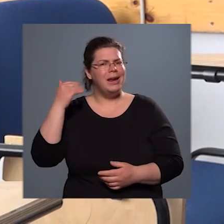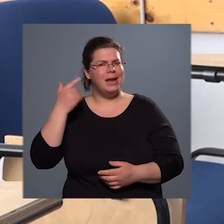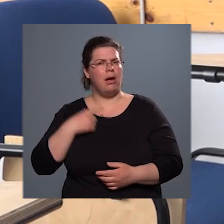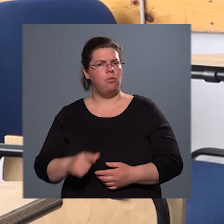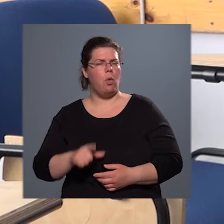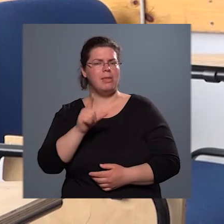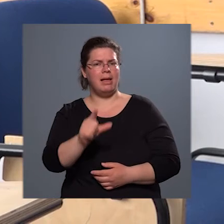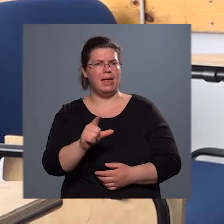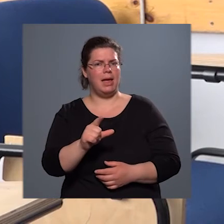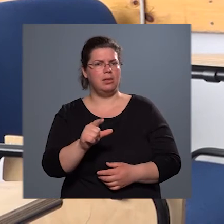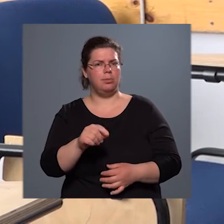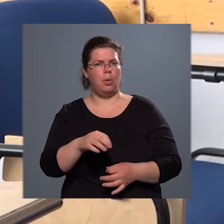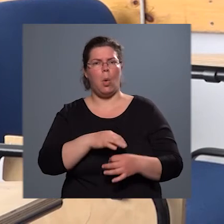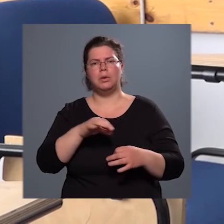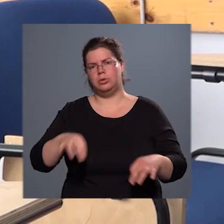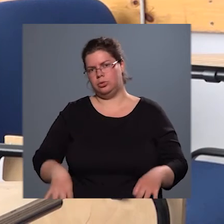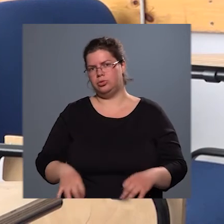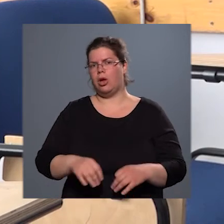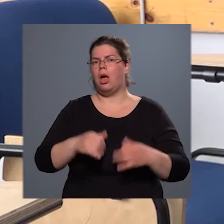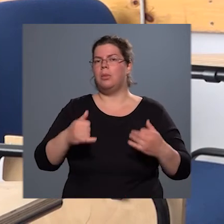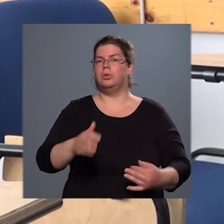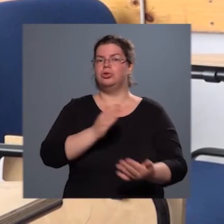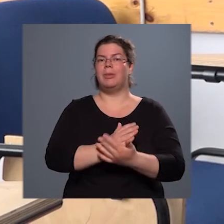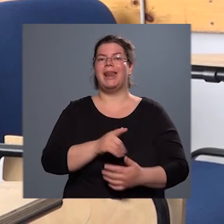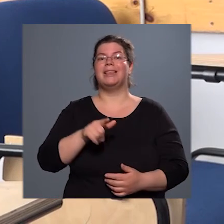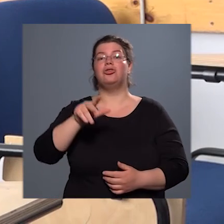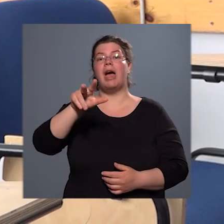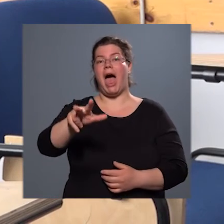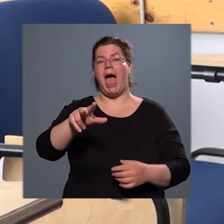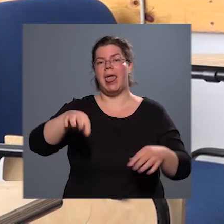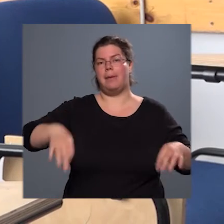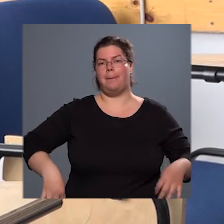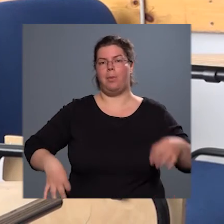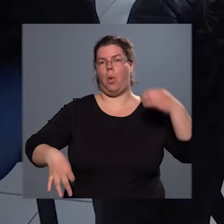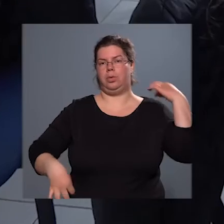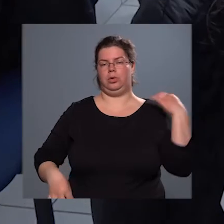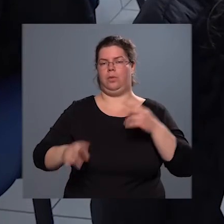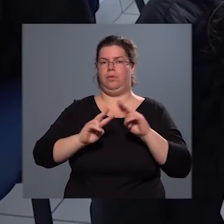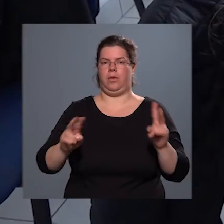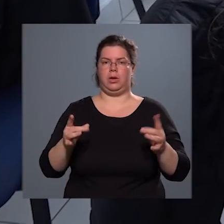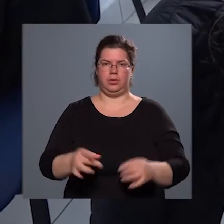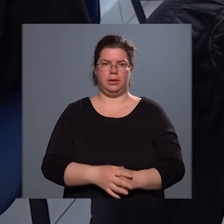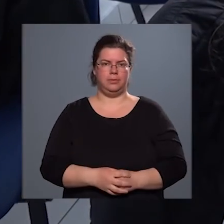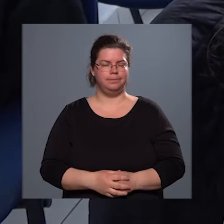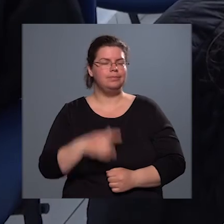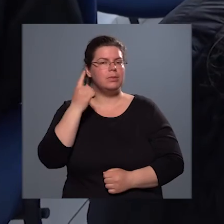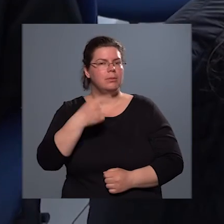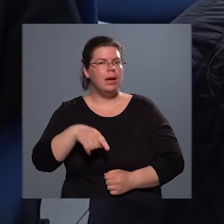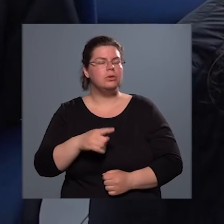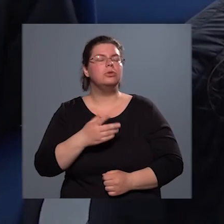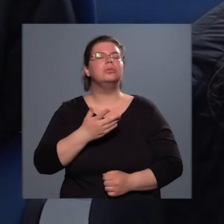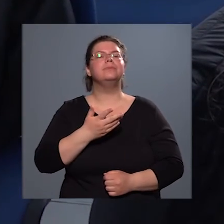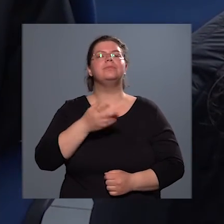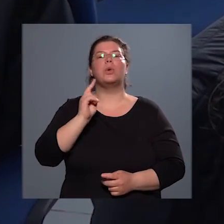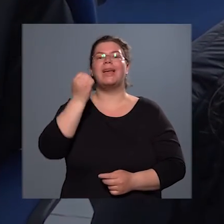köthető biztonság jöv, most ezek is három ponton rögzített biztonság jövek. Megtudtam, hogy a Dekmár Autós Iskola